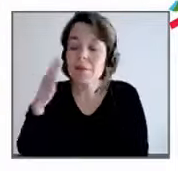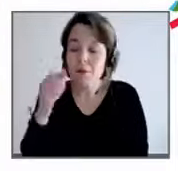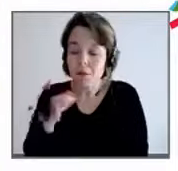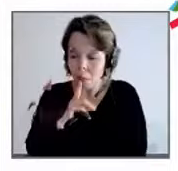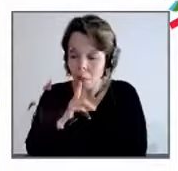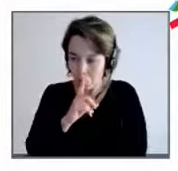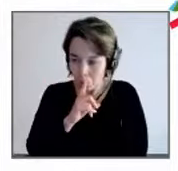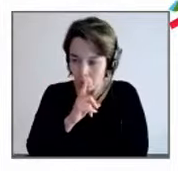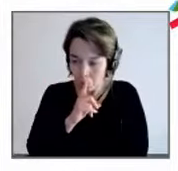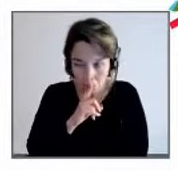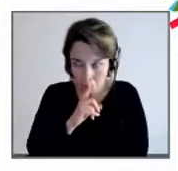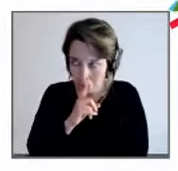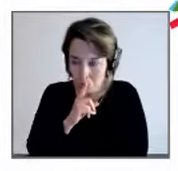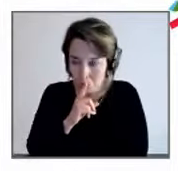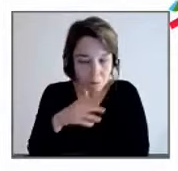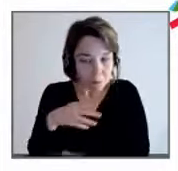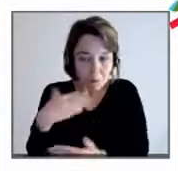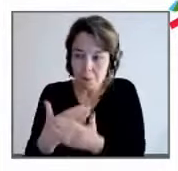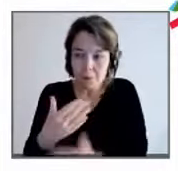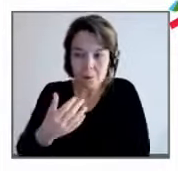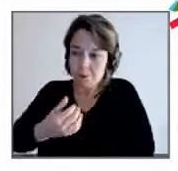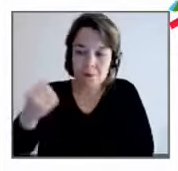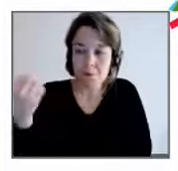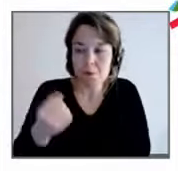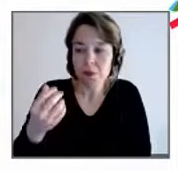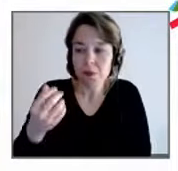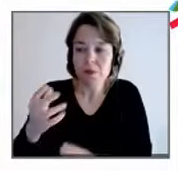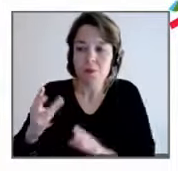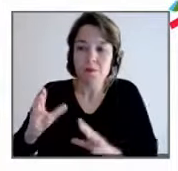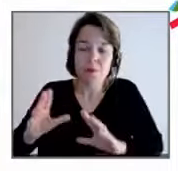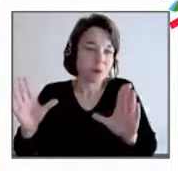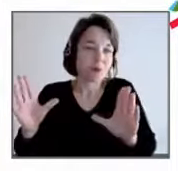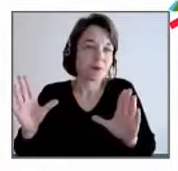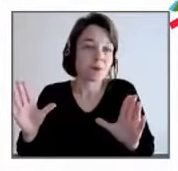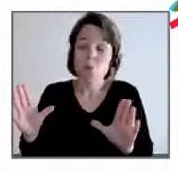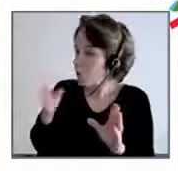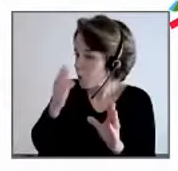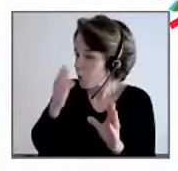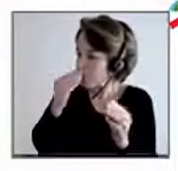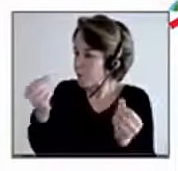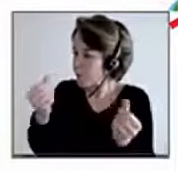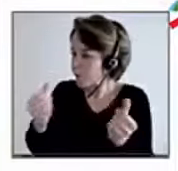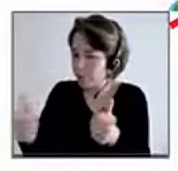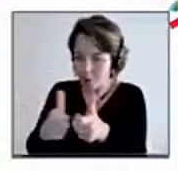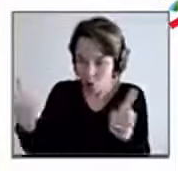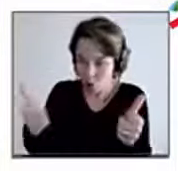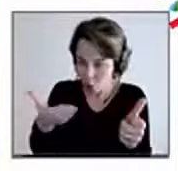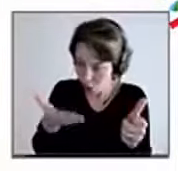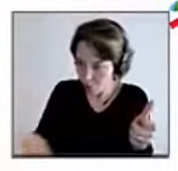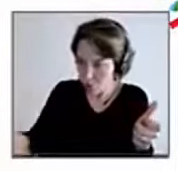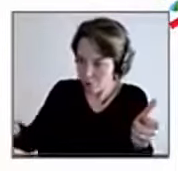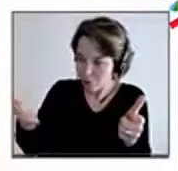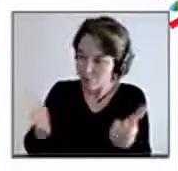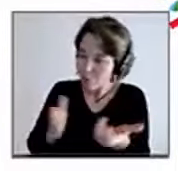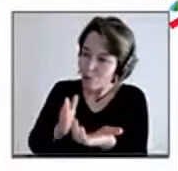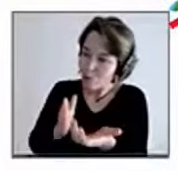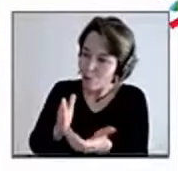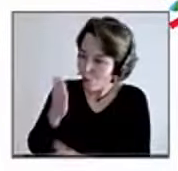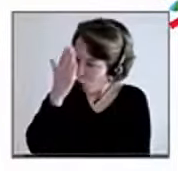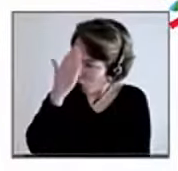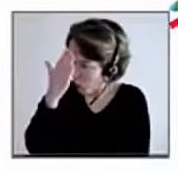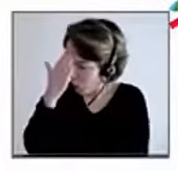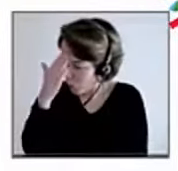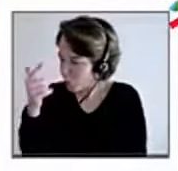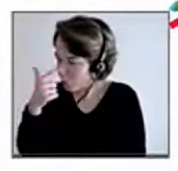que cette complaisance avec laquelle on la confond parfois. Vous les sentez prêtes, les entreprises que vous connaissez bien, à aller sur ce terrain de